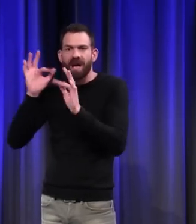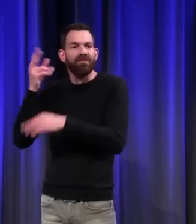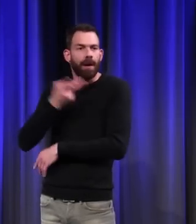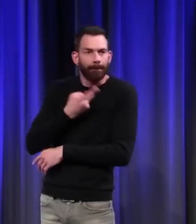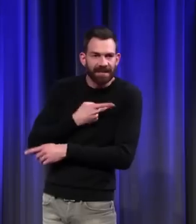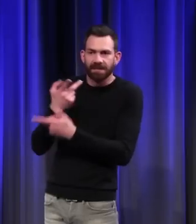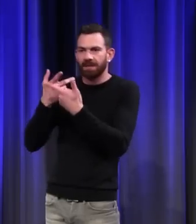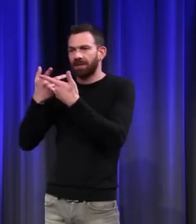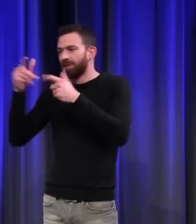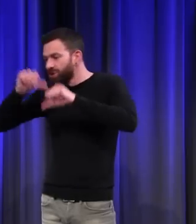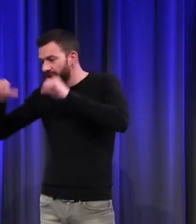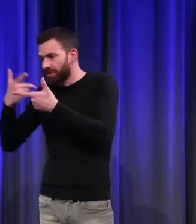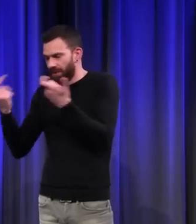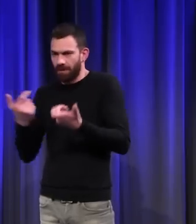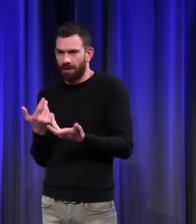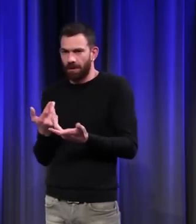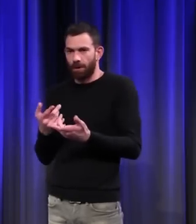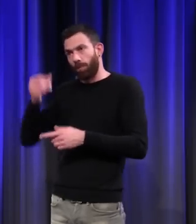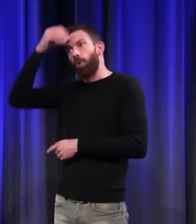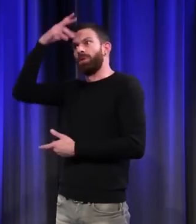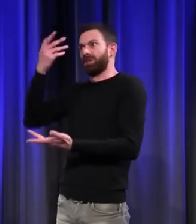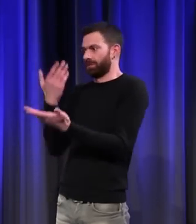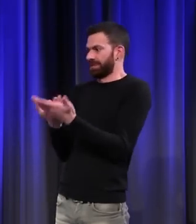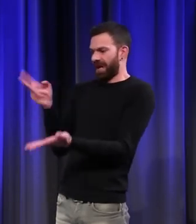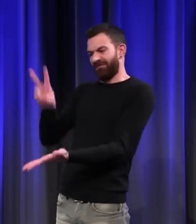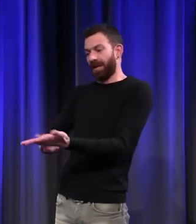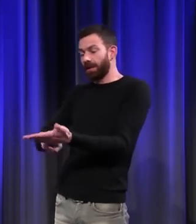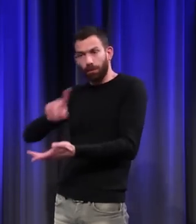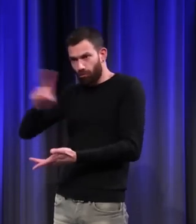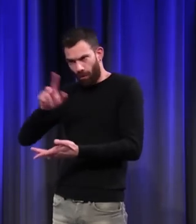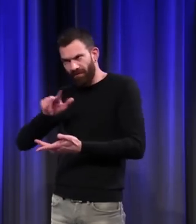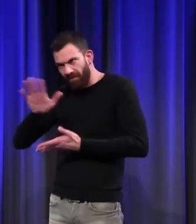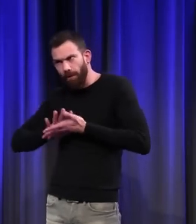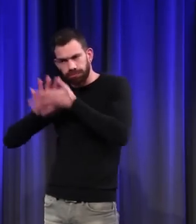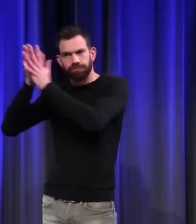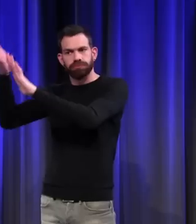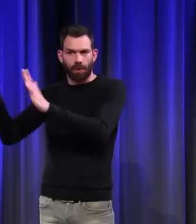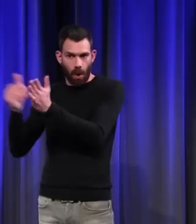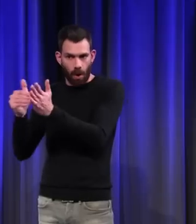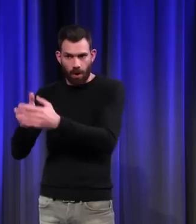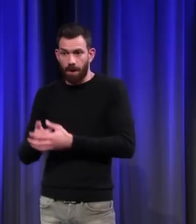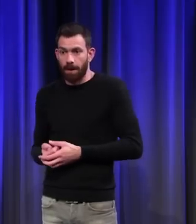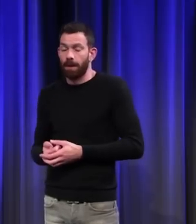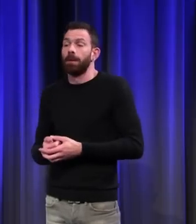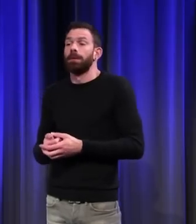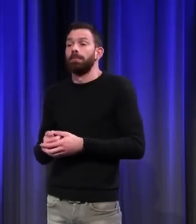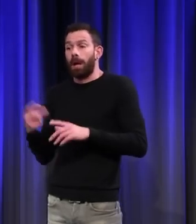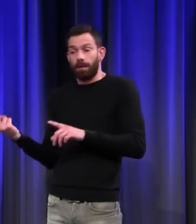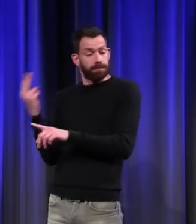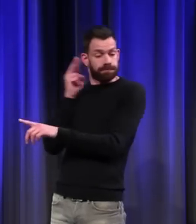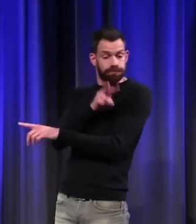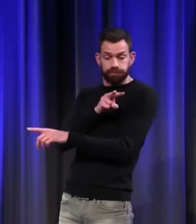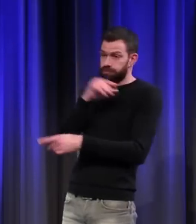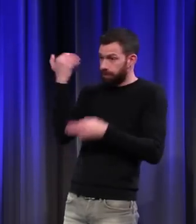vérité. Ça va continuer d'évoluer, se compléter, parfois se transformer. Donc, quand on regarde vers le passé, c'est la même